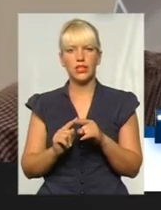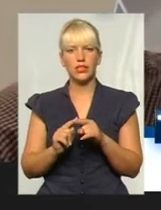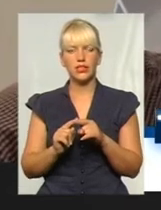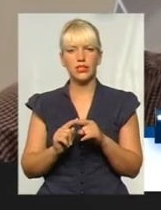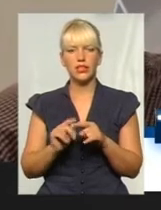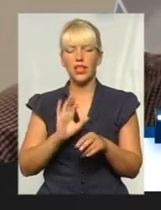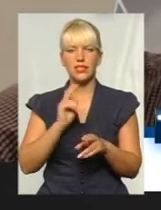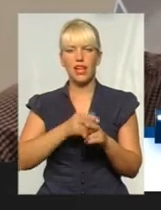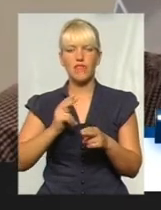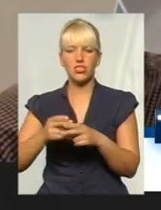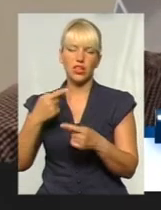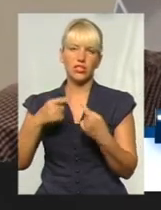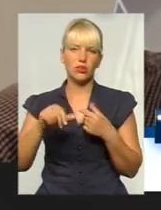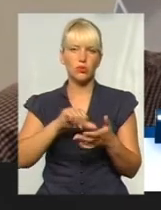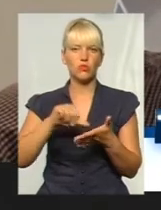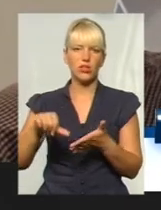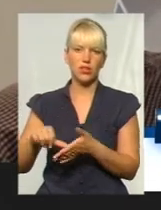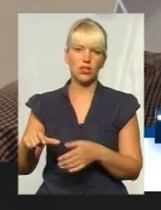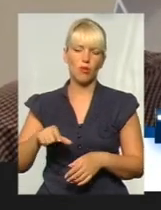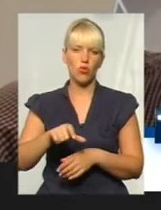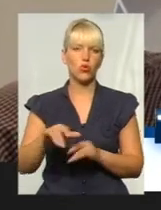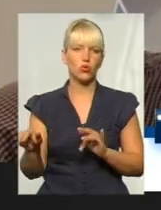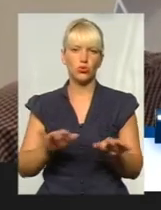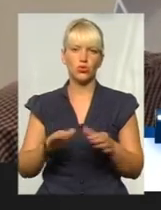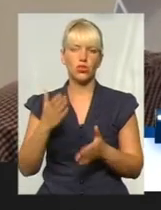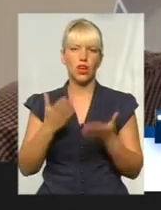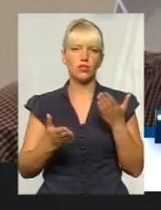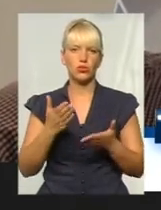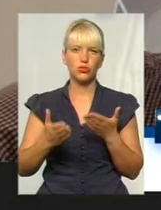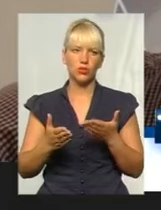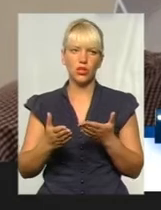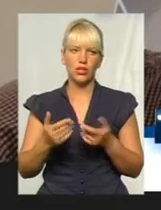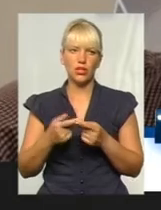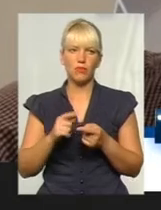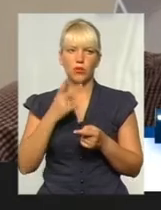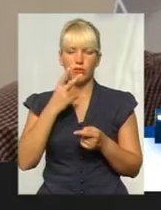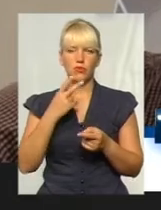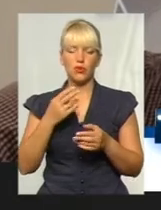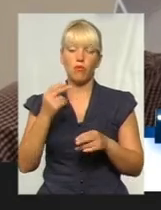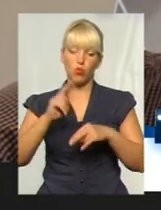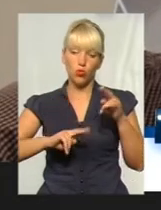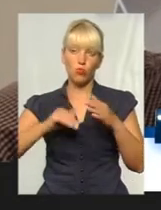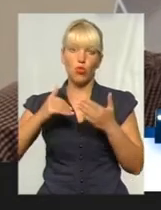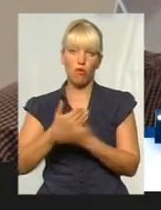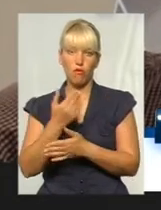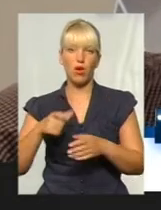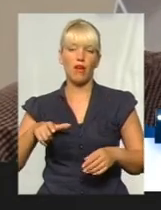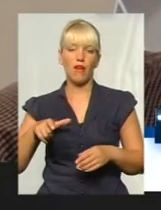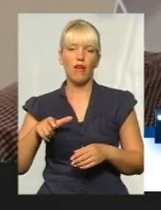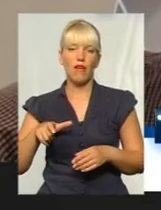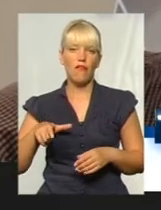незважавим більшим учасникам. Хоча, якщо ми комплексно проєктуємо, то звичайно, скільки там